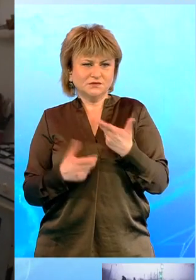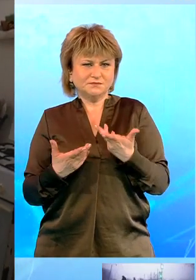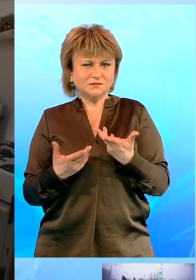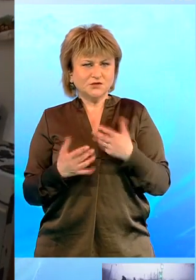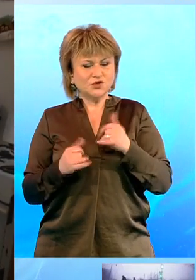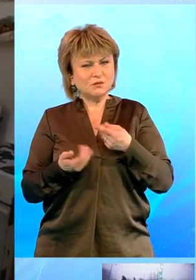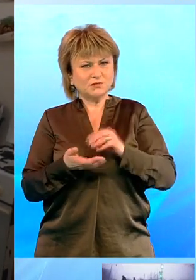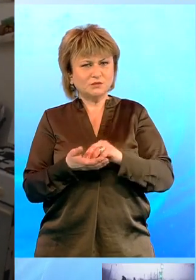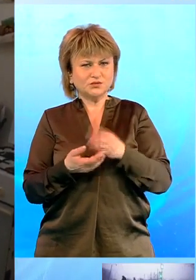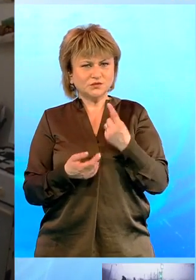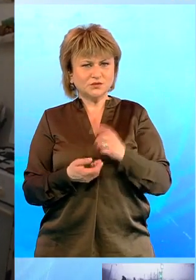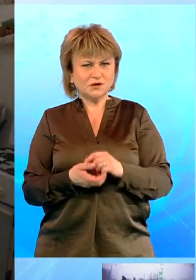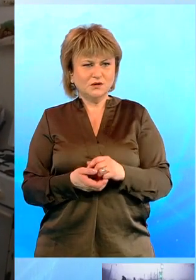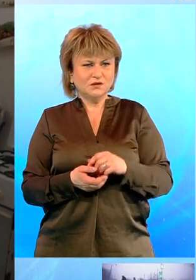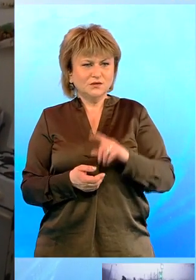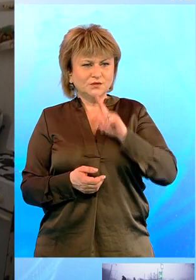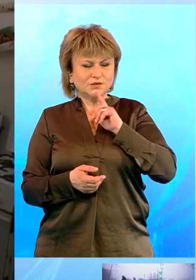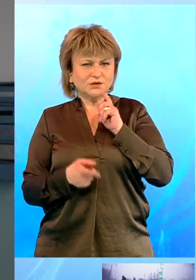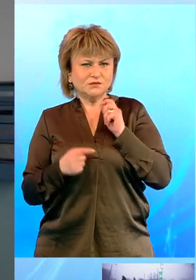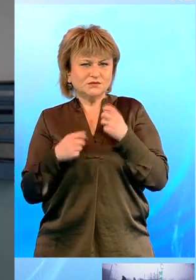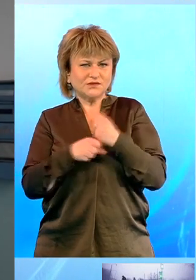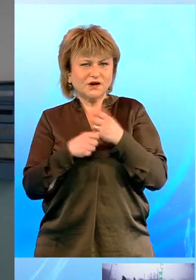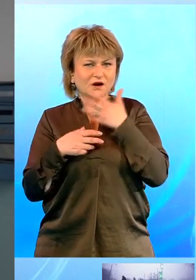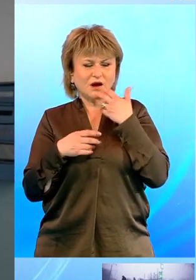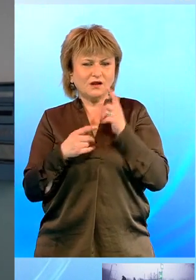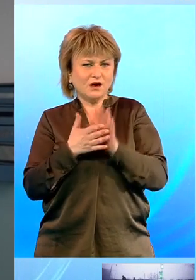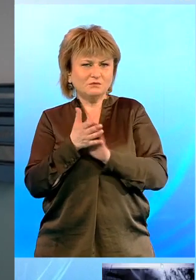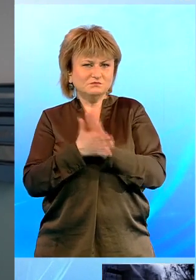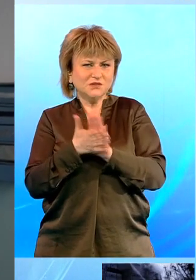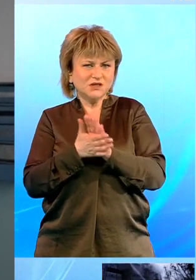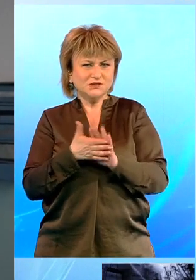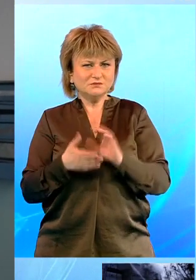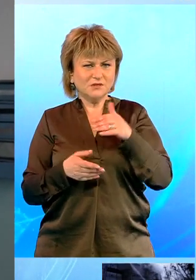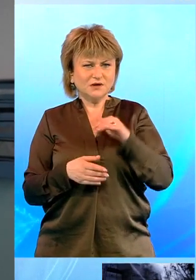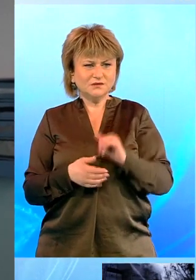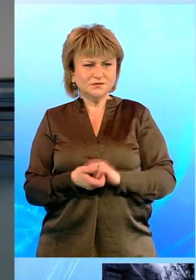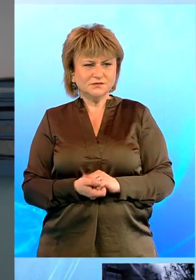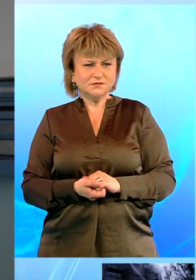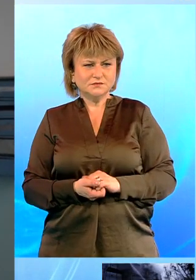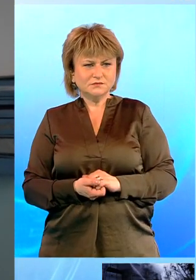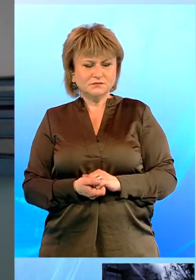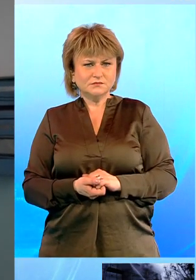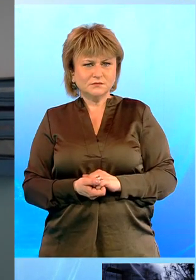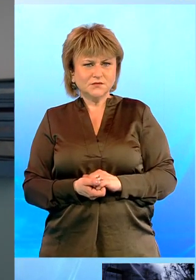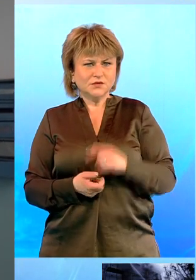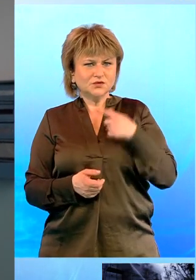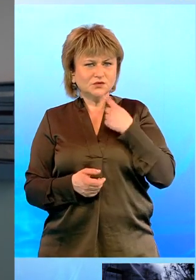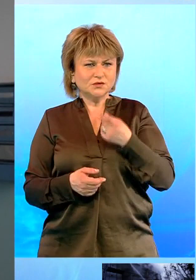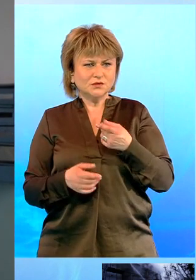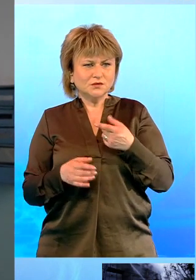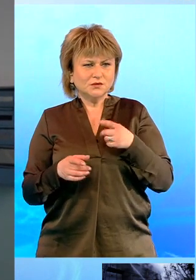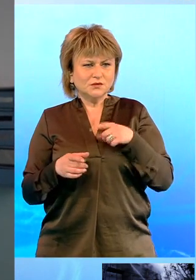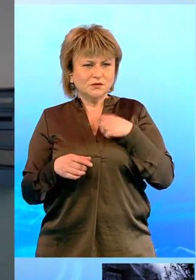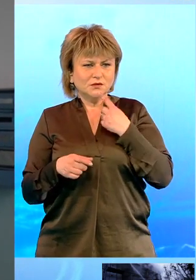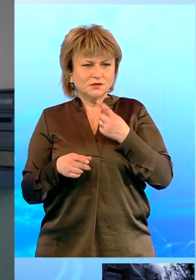Aseară mai am prins una, măcar așa să ne încălzăm la mâini. Ce am să gândi în 24 de ori, o să mai stați să faci așa până... Păi, nu știu, trebuie să